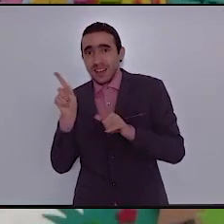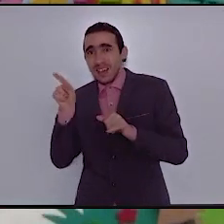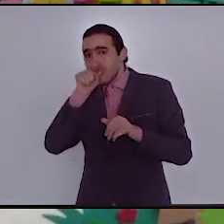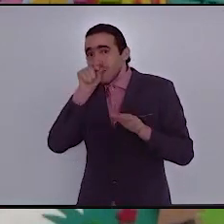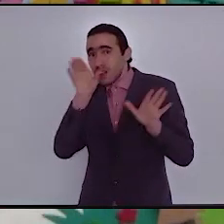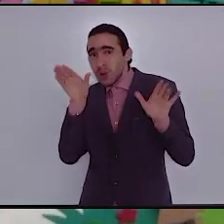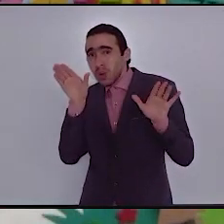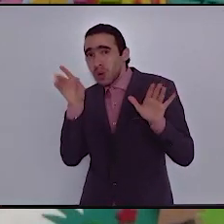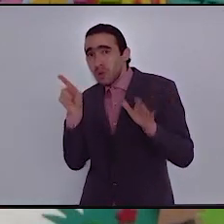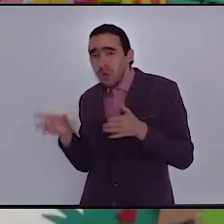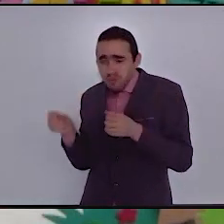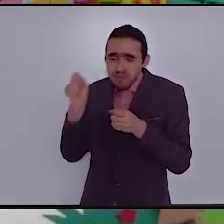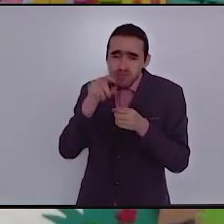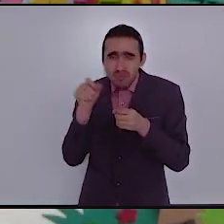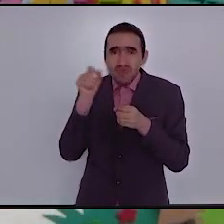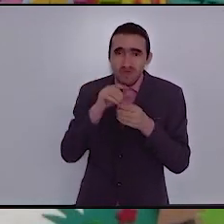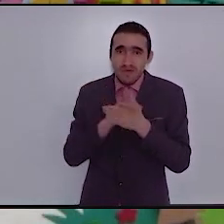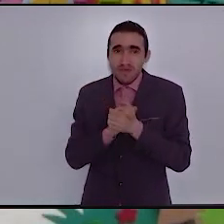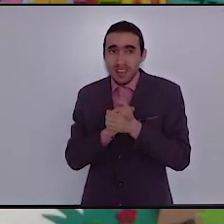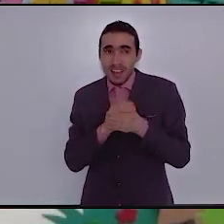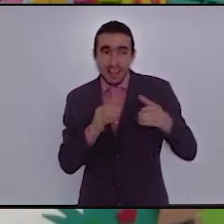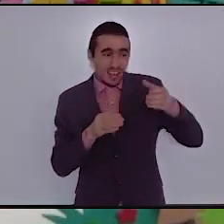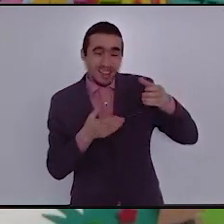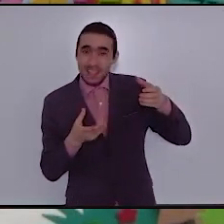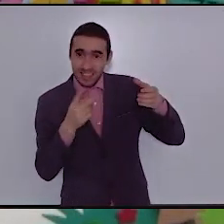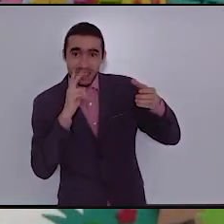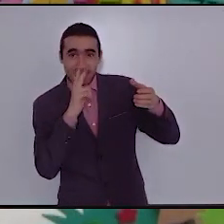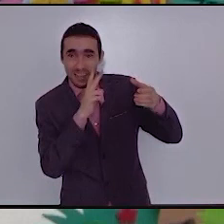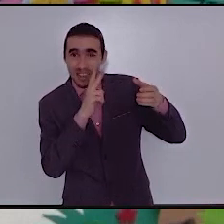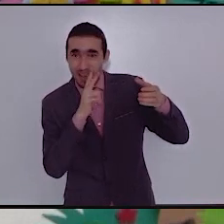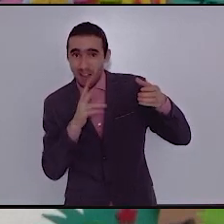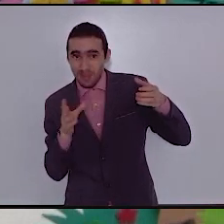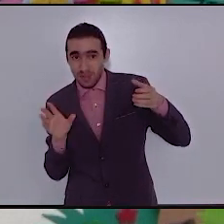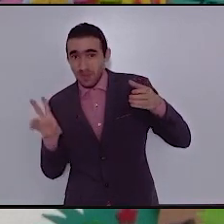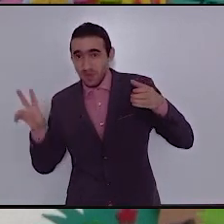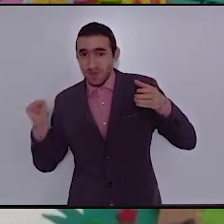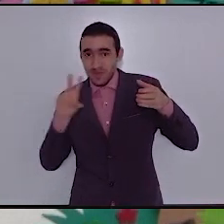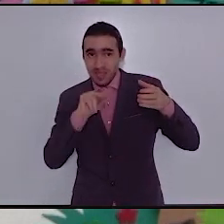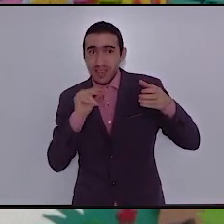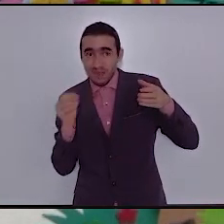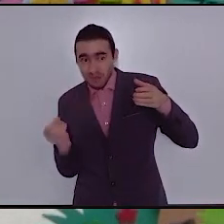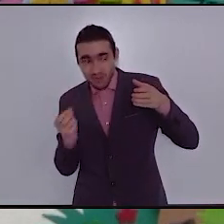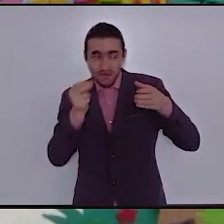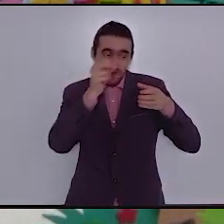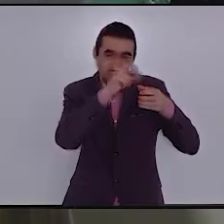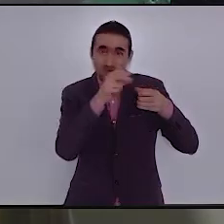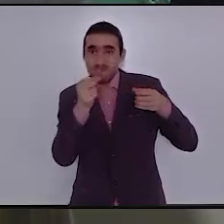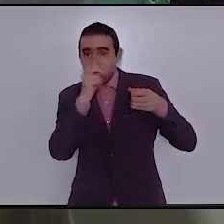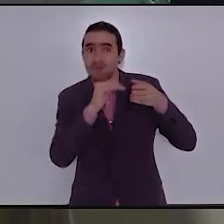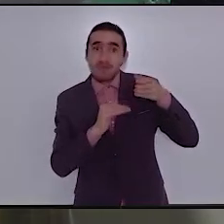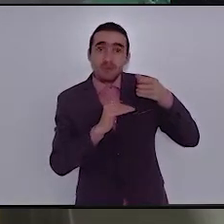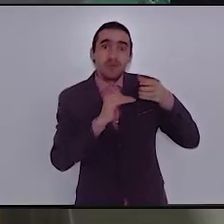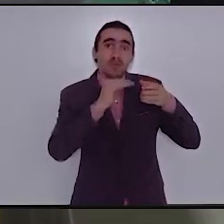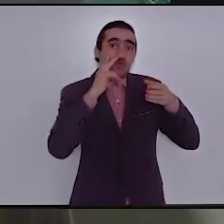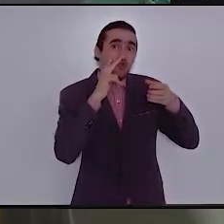بالحجارة ليشرب هل سيستطيع الغراب والإناء ليس منتلئا تماما أن يشرب؟